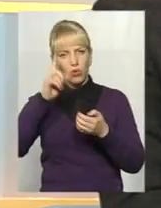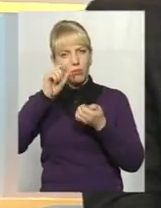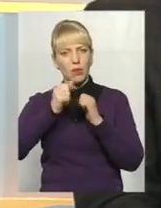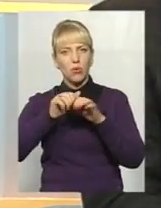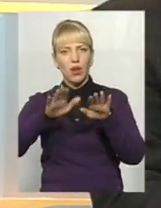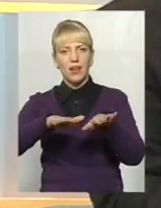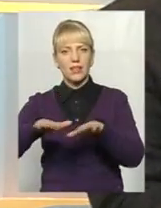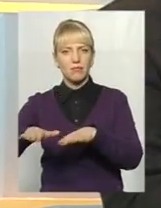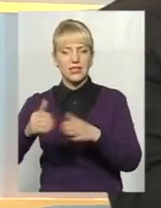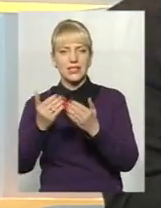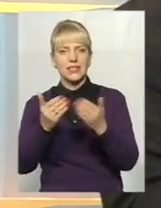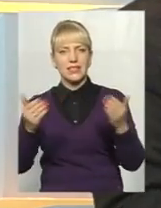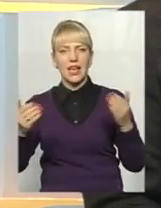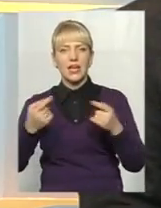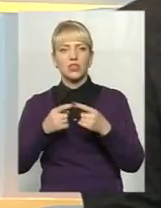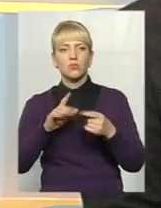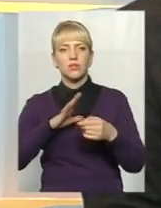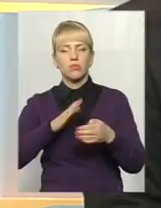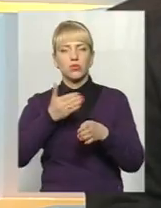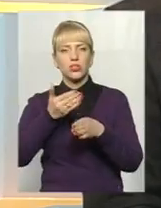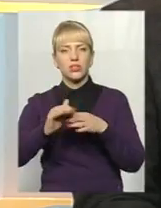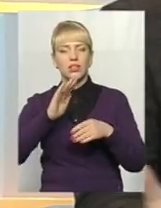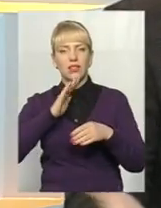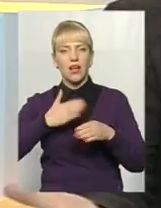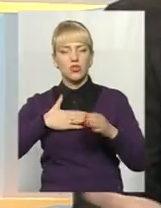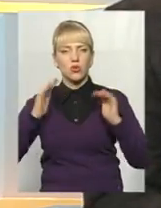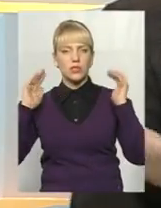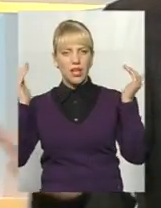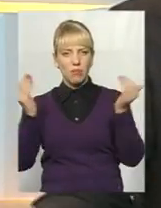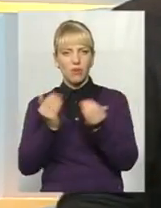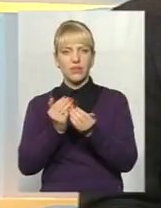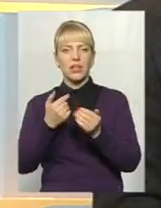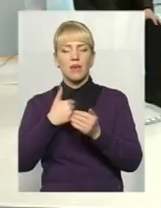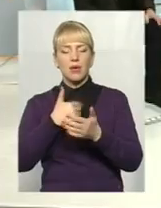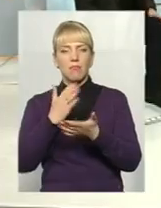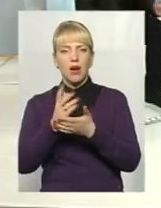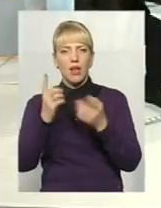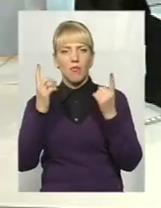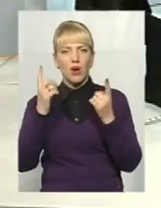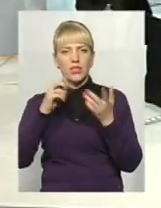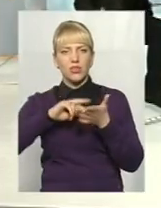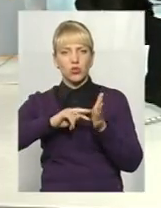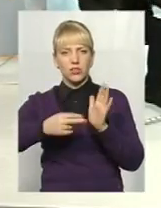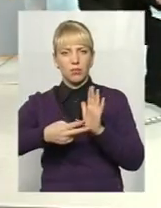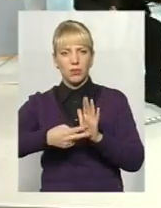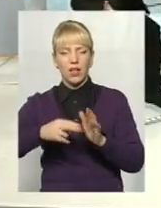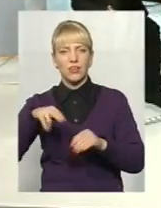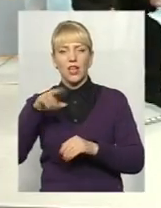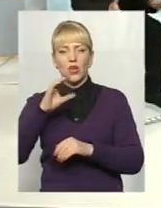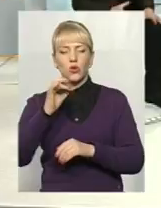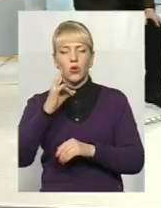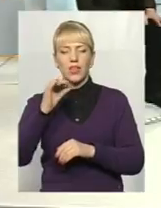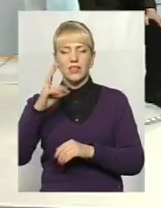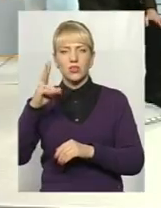і ми хочемо, щоб це була частина нашого заповідника. Ми, кажуть, маємо грандіозні плани, і до ЮНЕСКО ми не